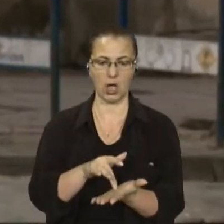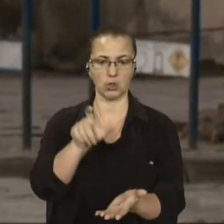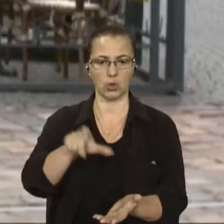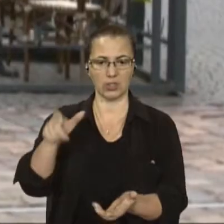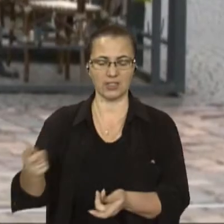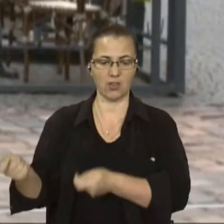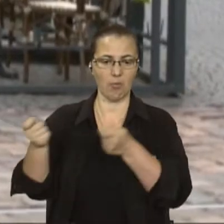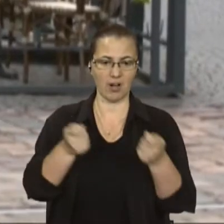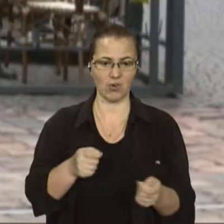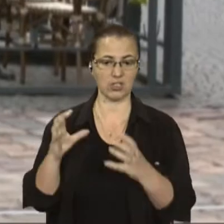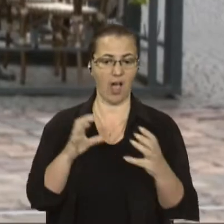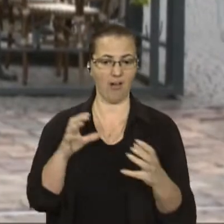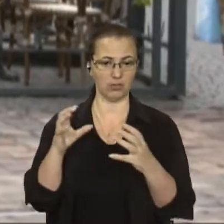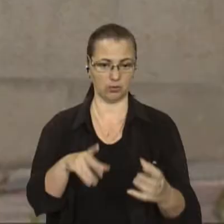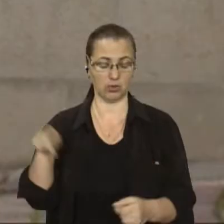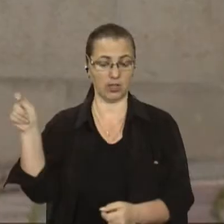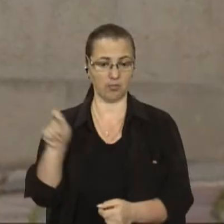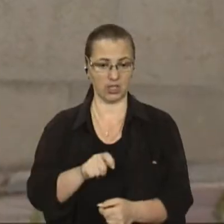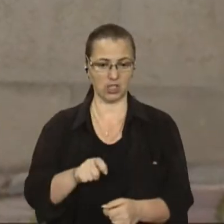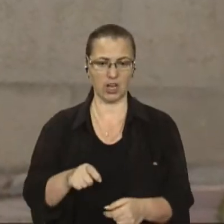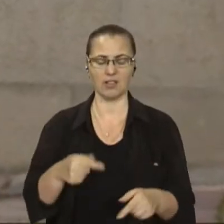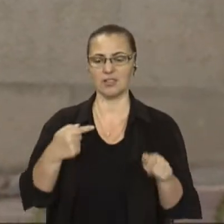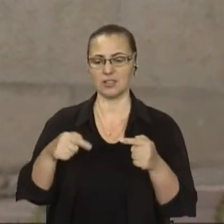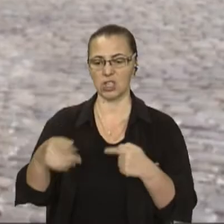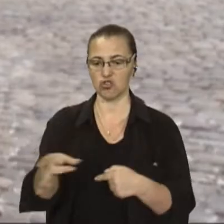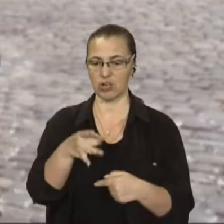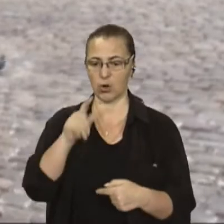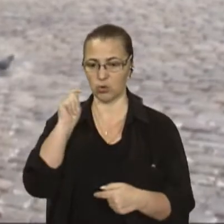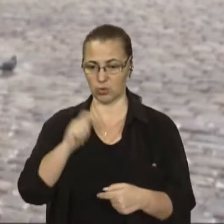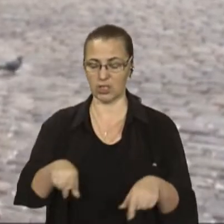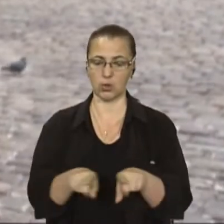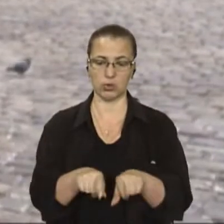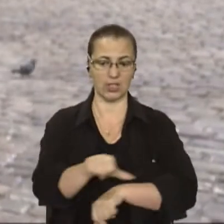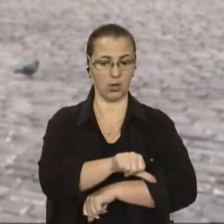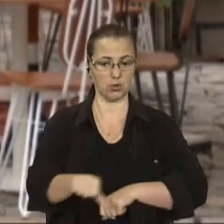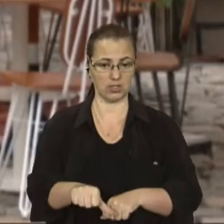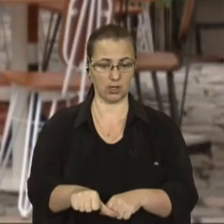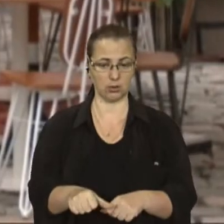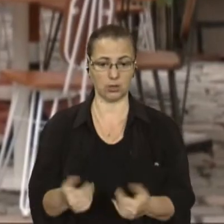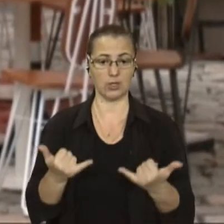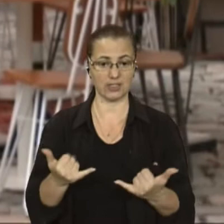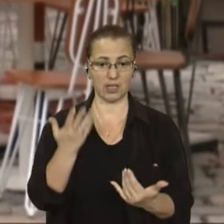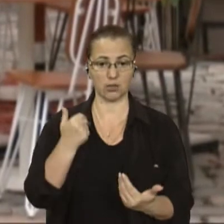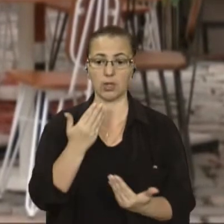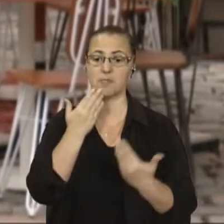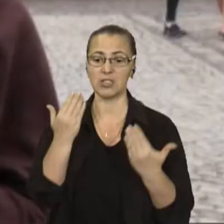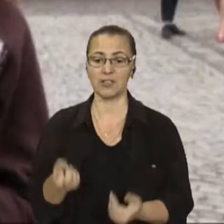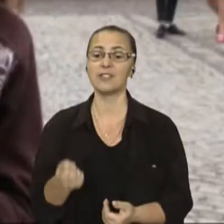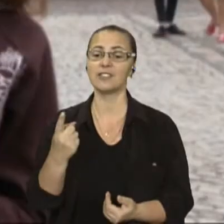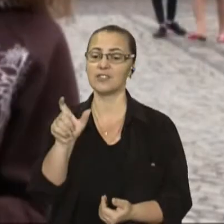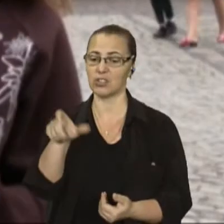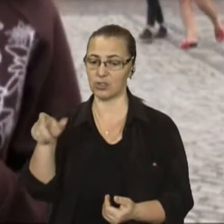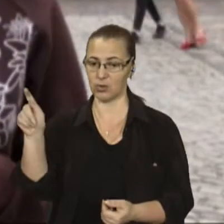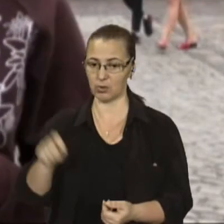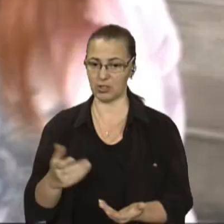автобусами. Вони прибували до міста як із інших регіонів, так і з-за кордону. Тепер же на питання, звідки ви, у відповідь чуємо.